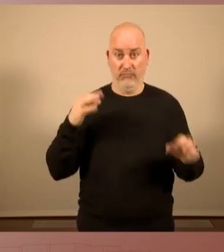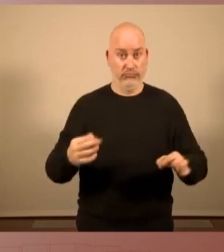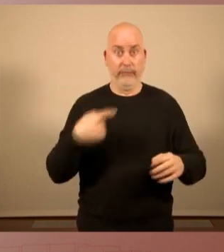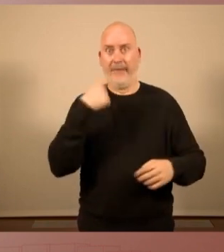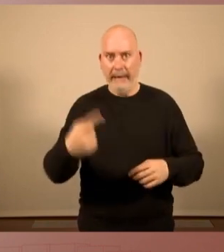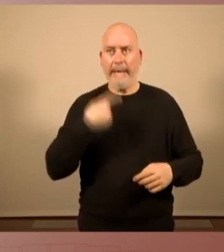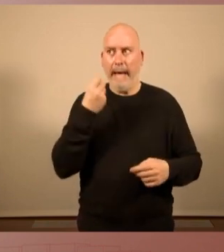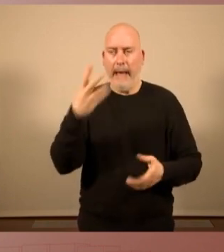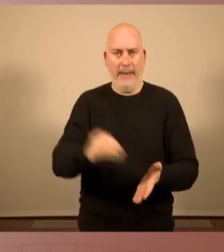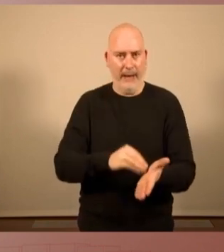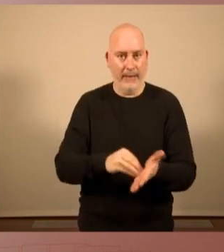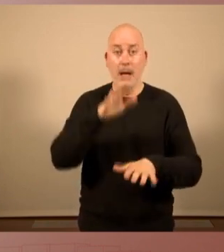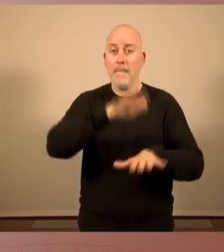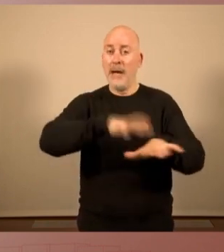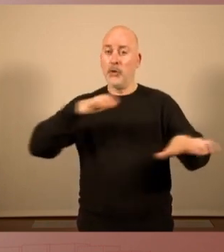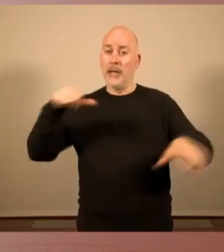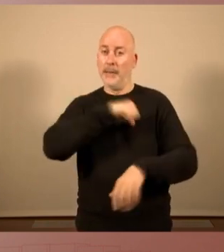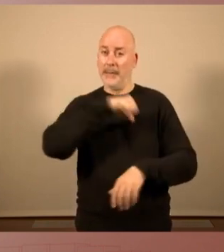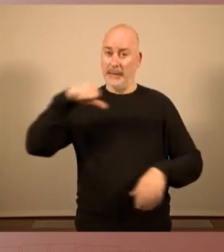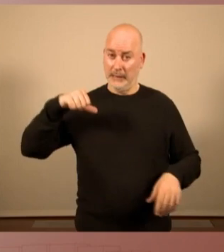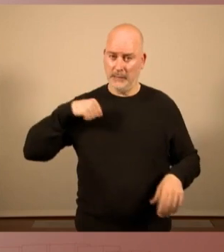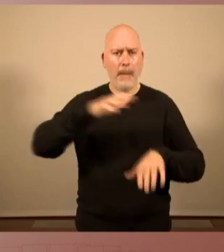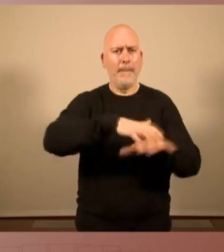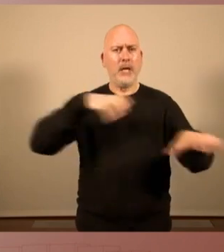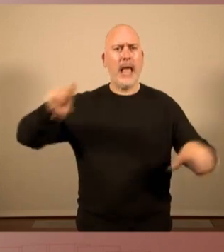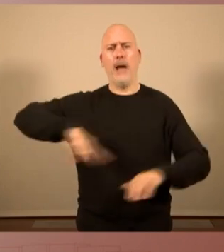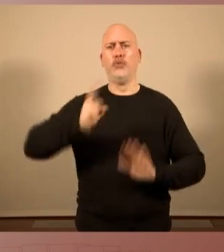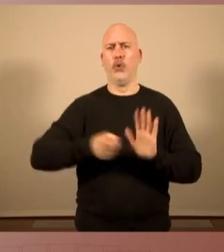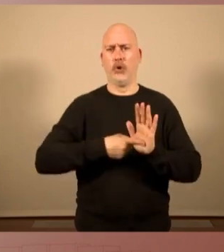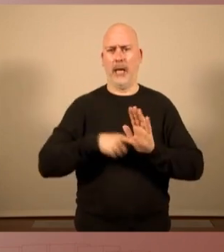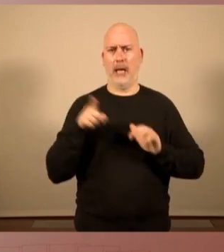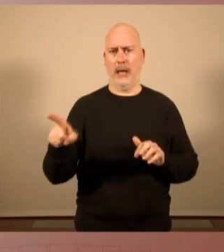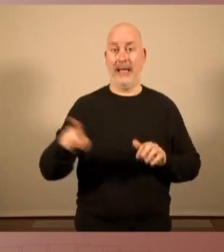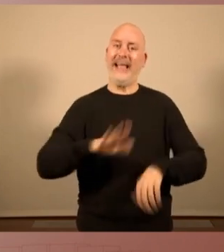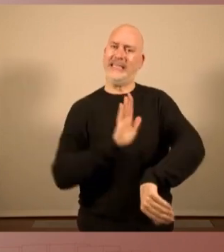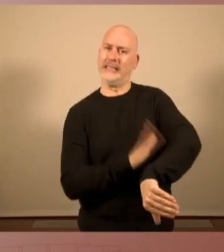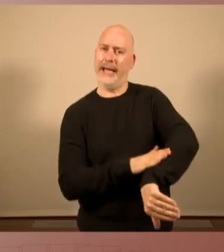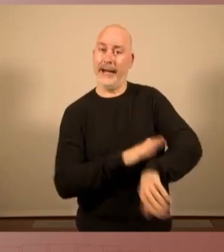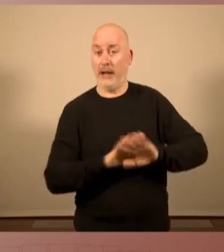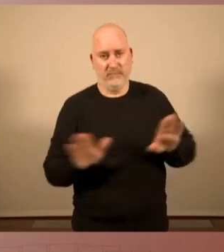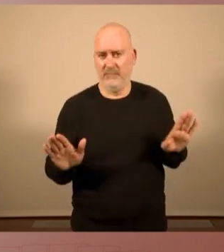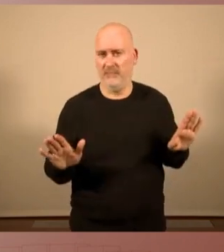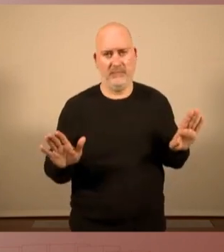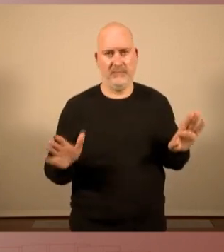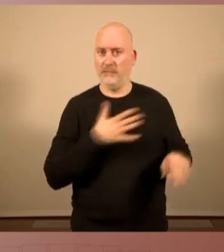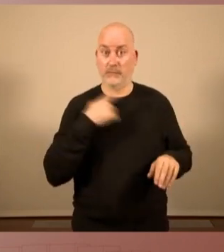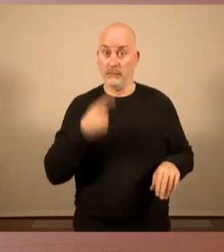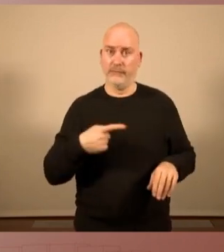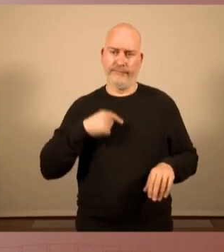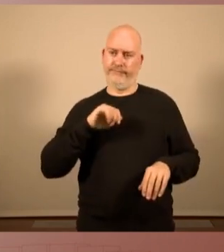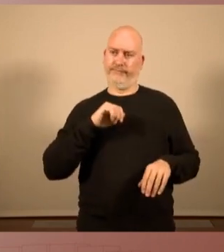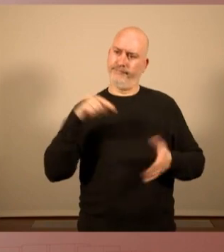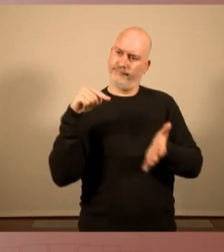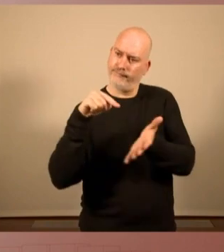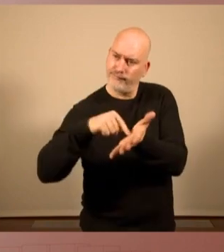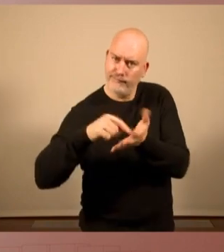Majoria independentista, majoria absoluta independentista i d'esquerres. Reclam de polítiques d'esquerres, de